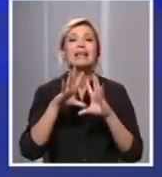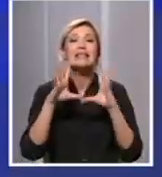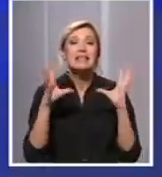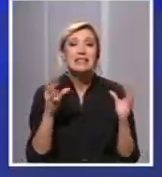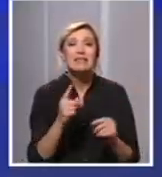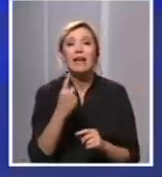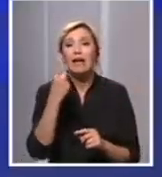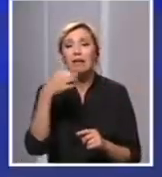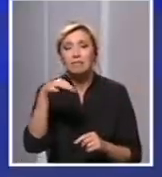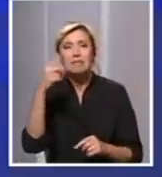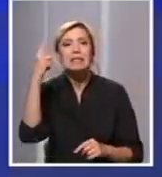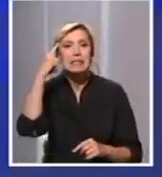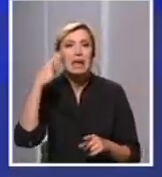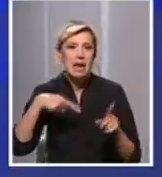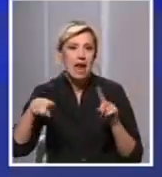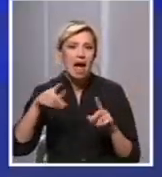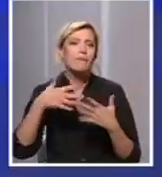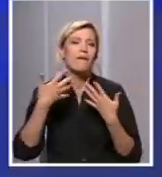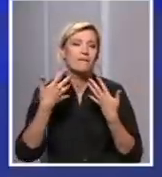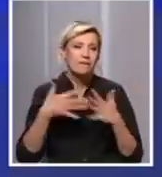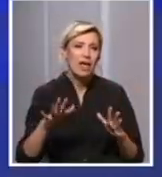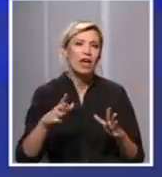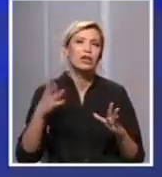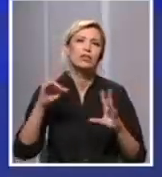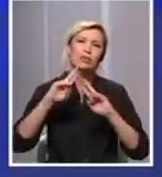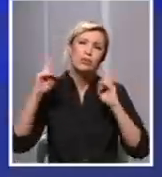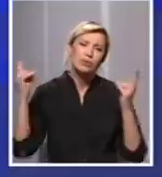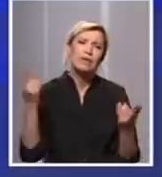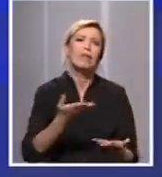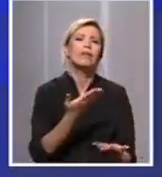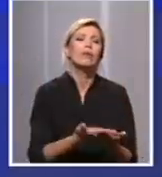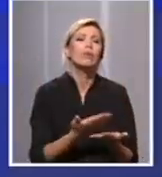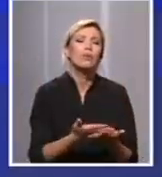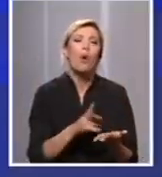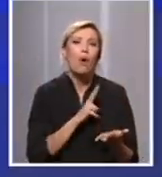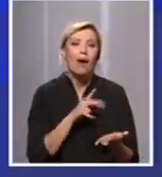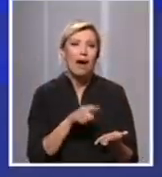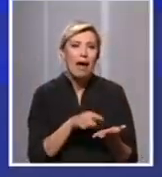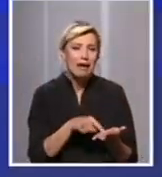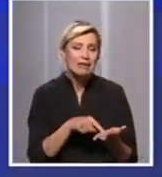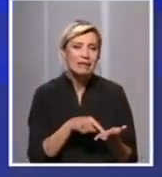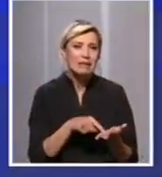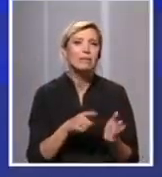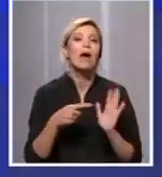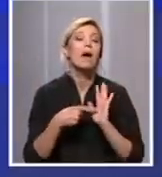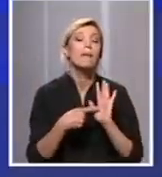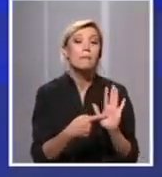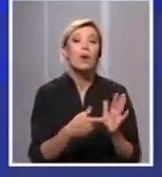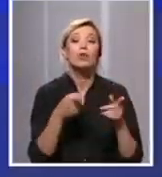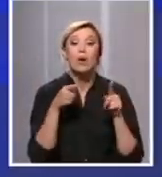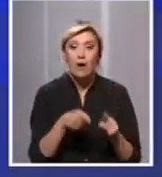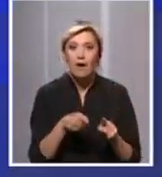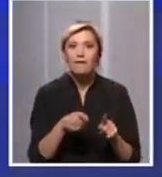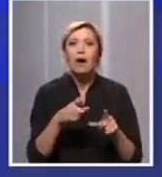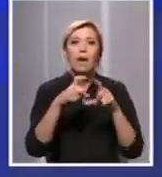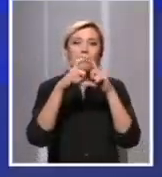desetine studije i medicine zasnovane na dokazima i prakse se pokazalo da upravo ovako,